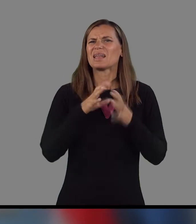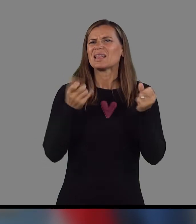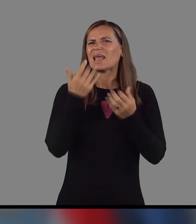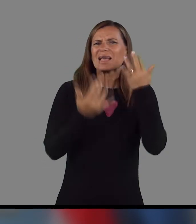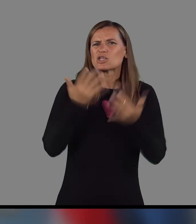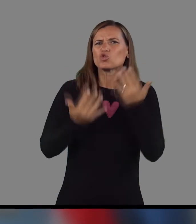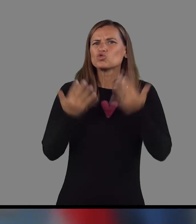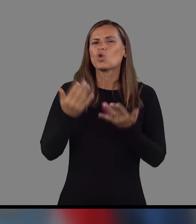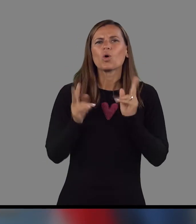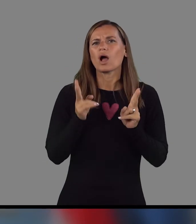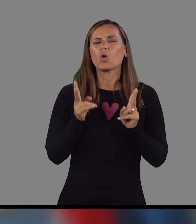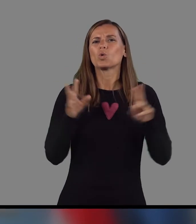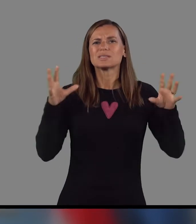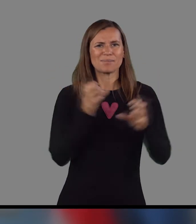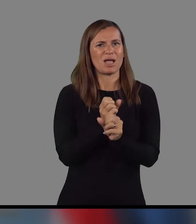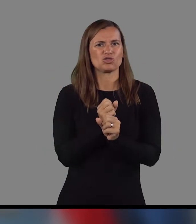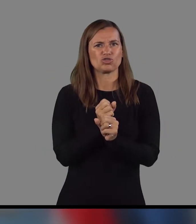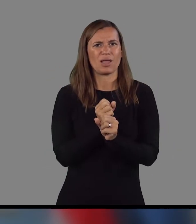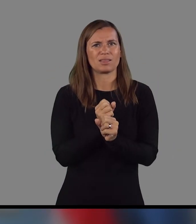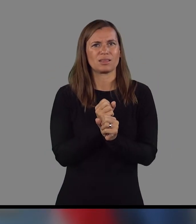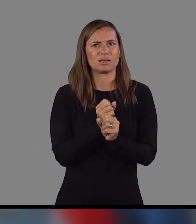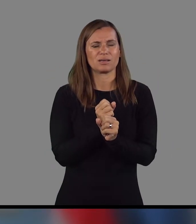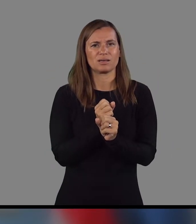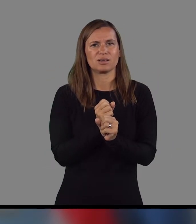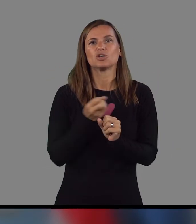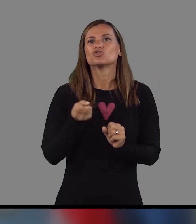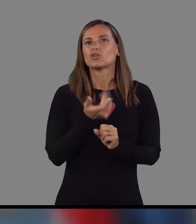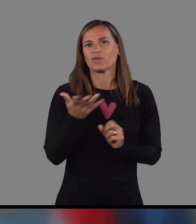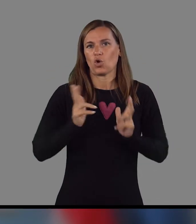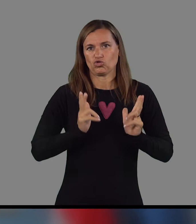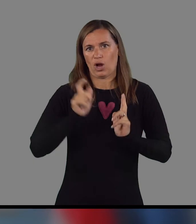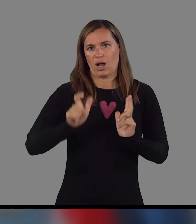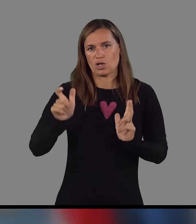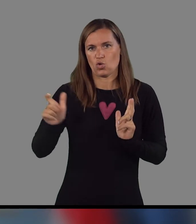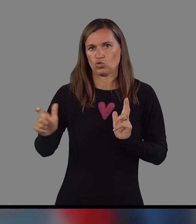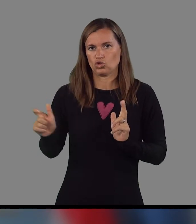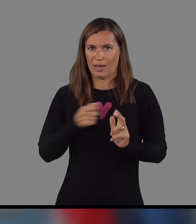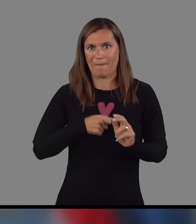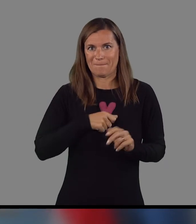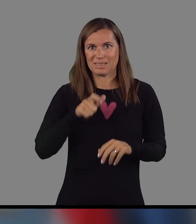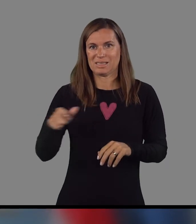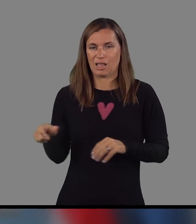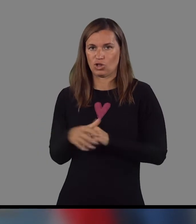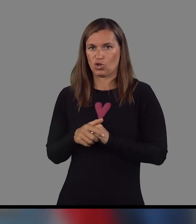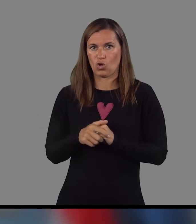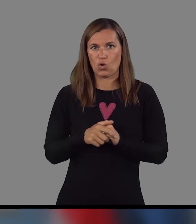simulacije in sicer, kako, pravzaprav, zmanjšati število čakajočih pacijentov.